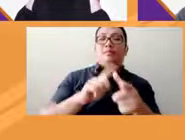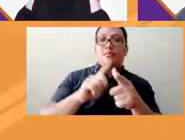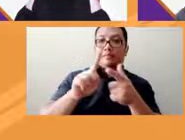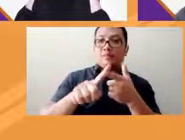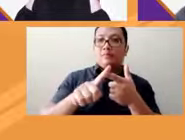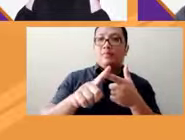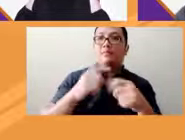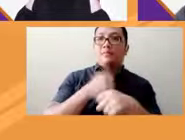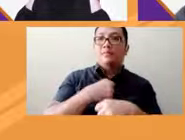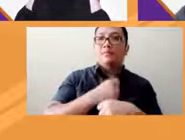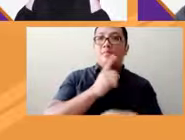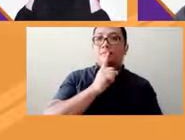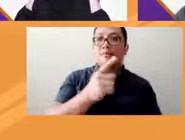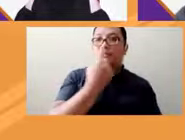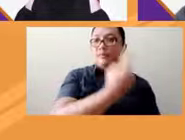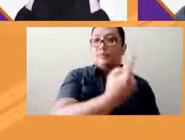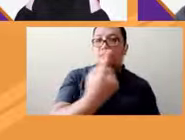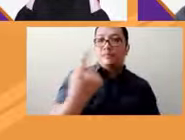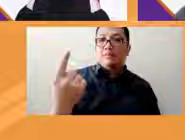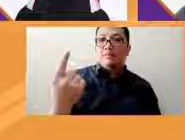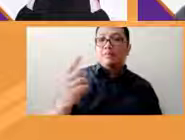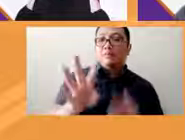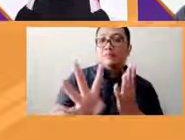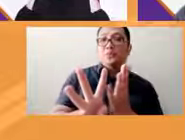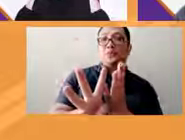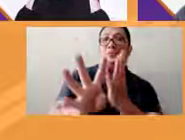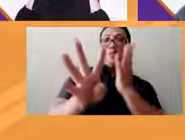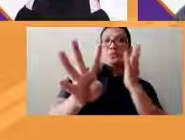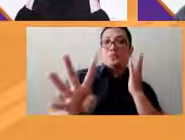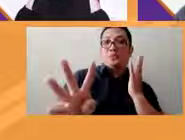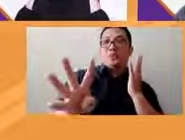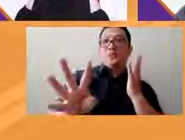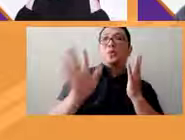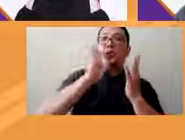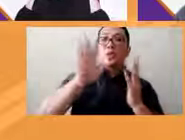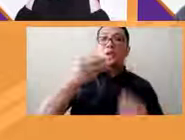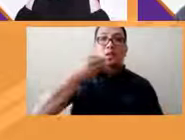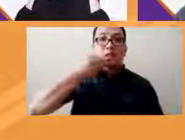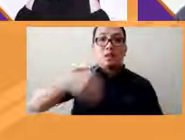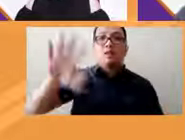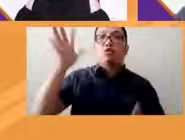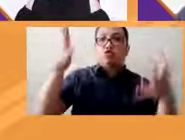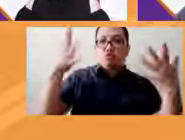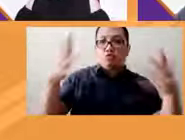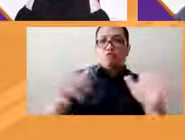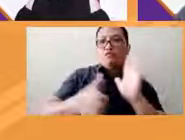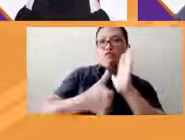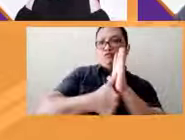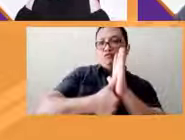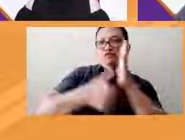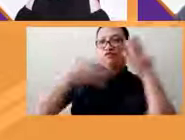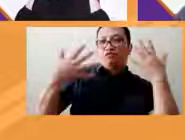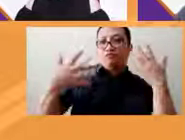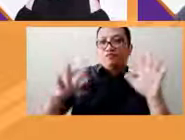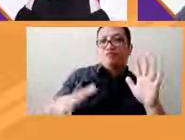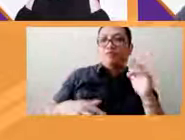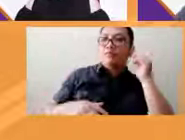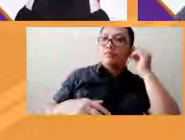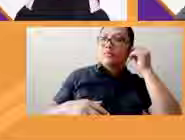that everyone na pipila doon ay uuwi na nakaboto na. So, para